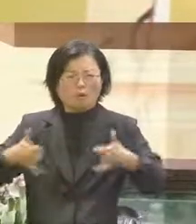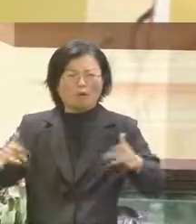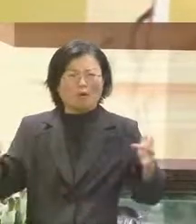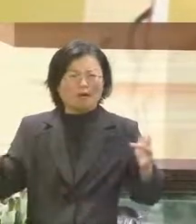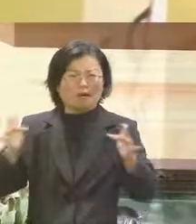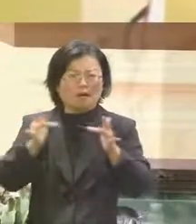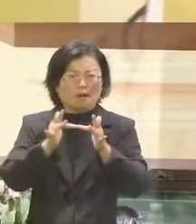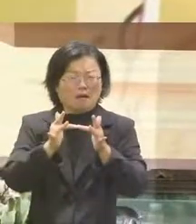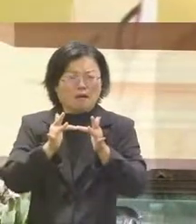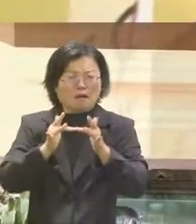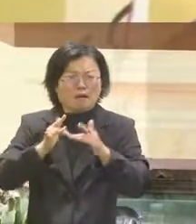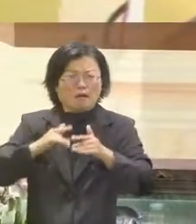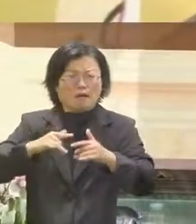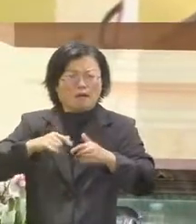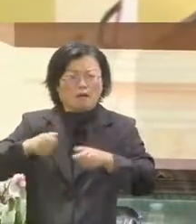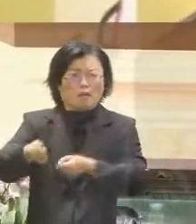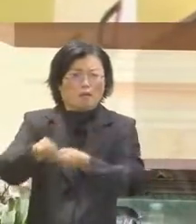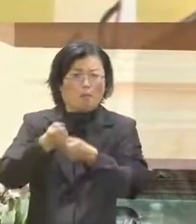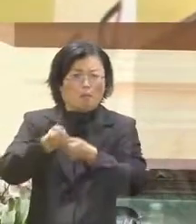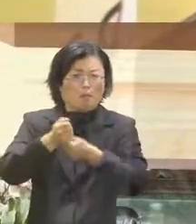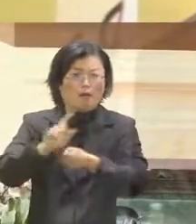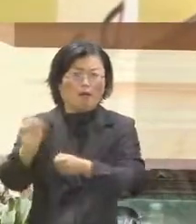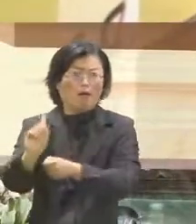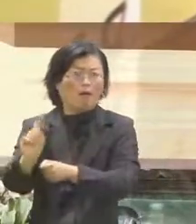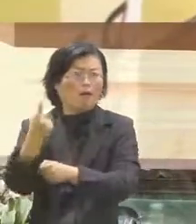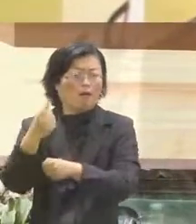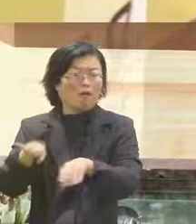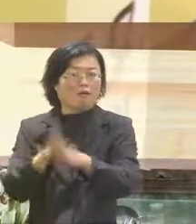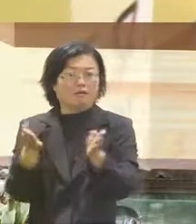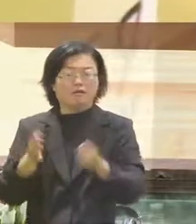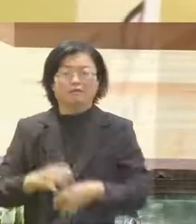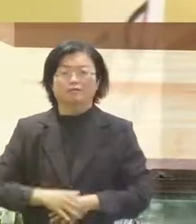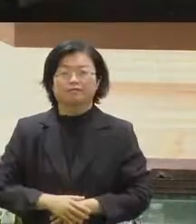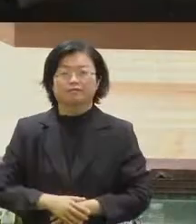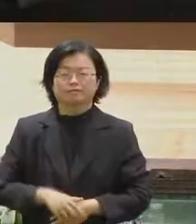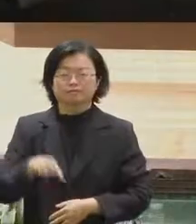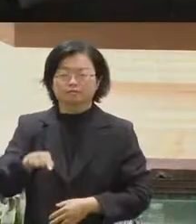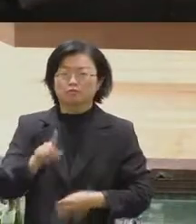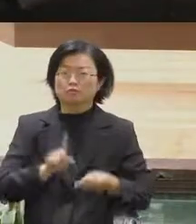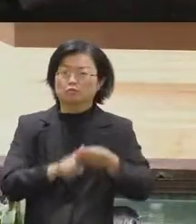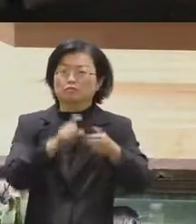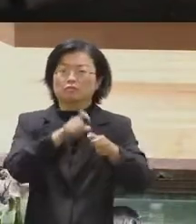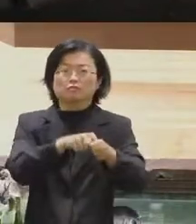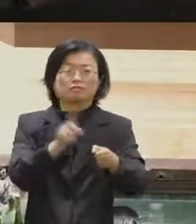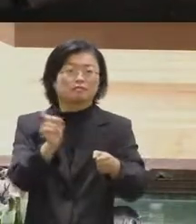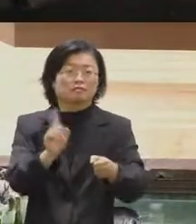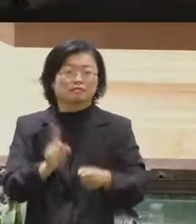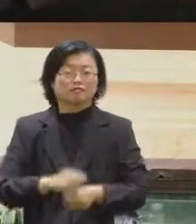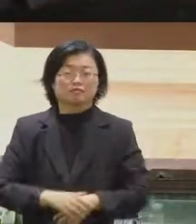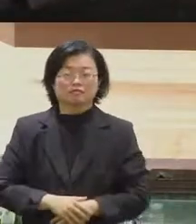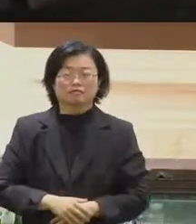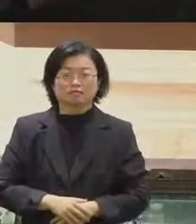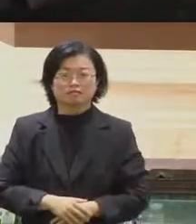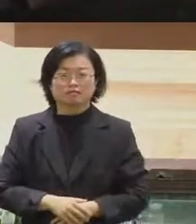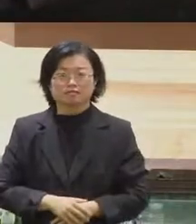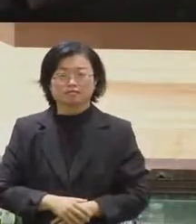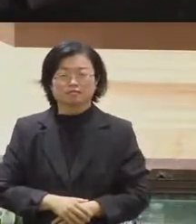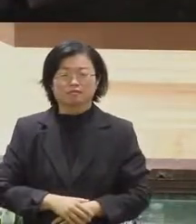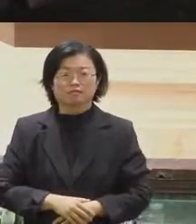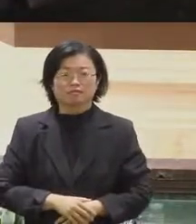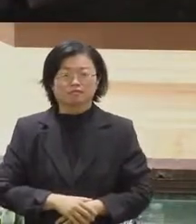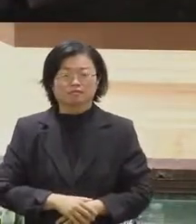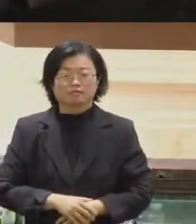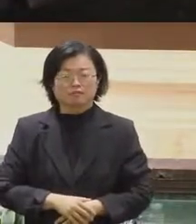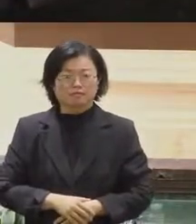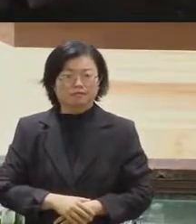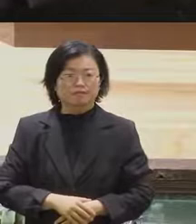講我們這一年的一些活動狀況那沐約的話他的主題就是從開源到開源就是open source到e